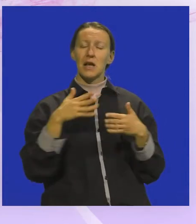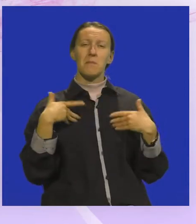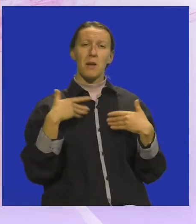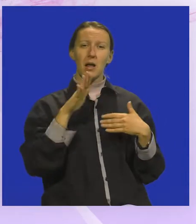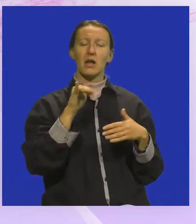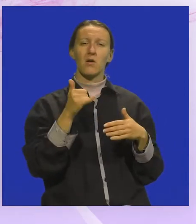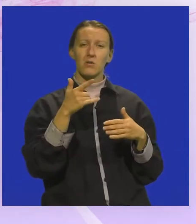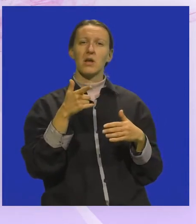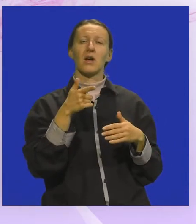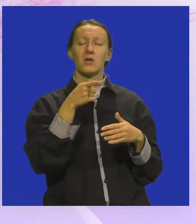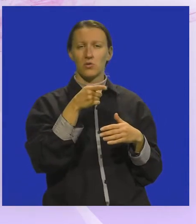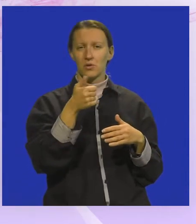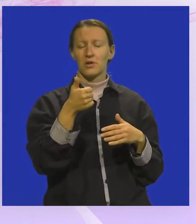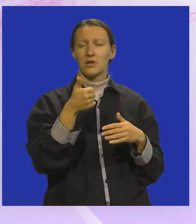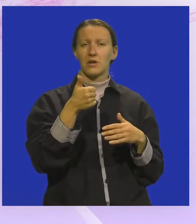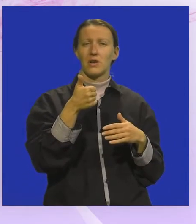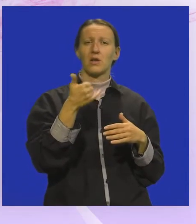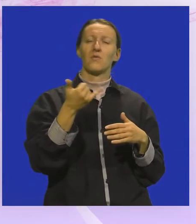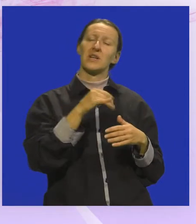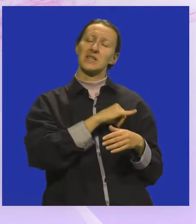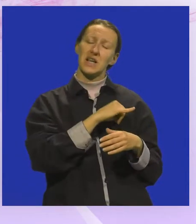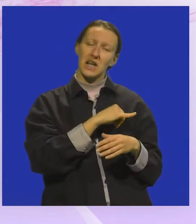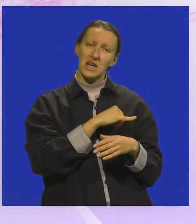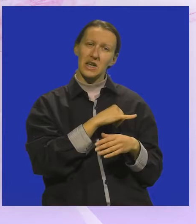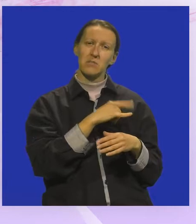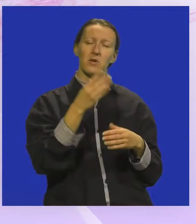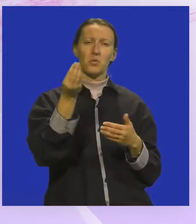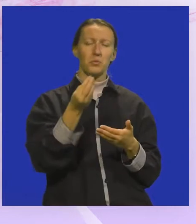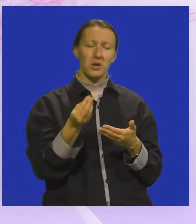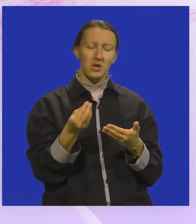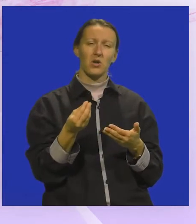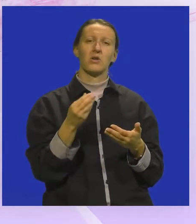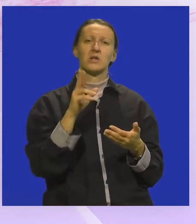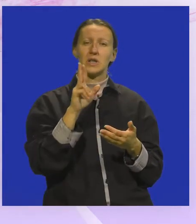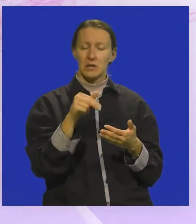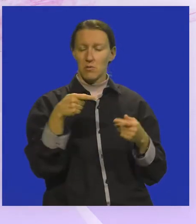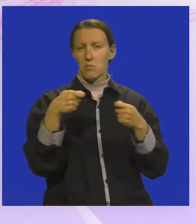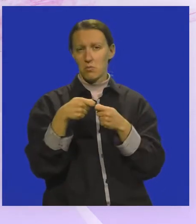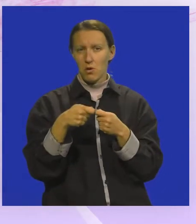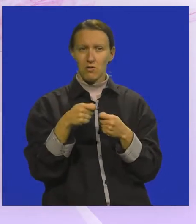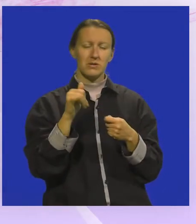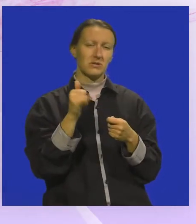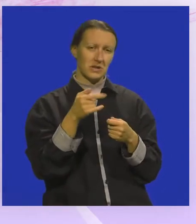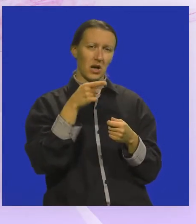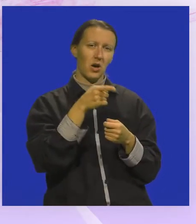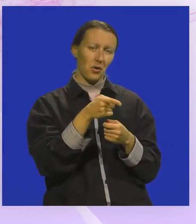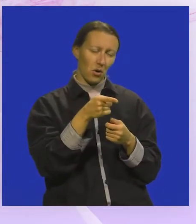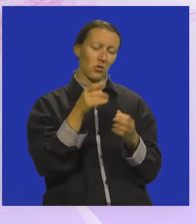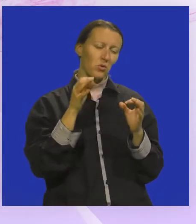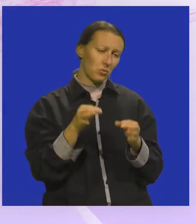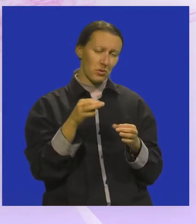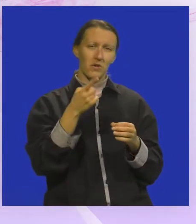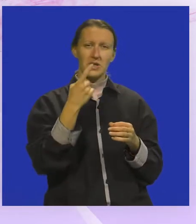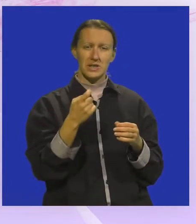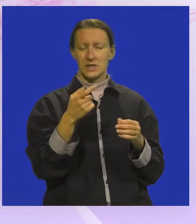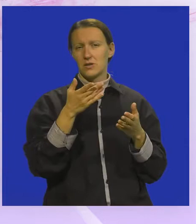Tako da, s obzirom da je to jedna uvijek vrlo interesantna grana umjetnosti, imamo poveznicu s obzirom da je on upravo